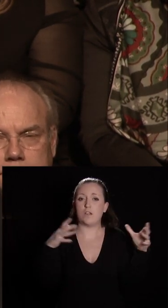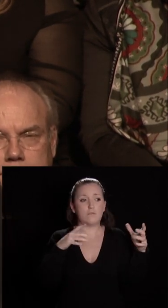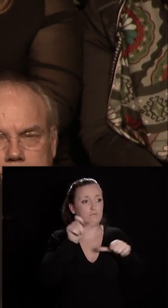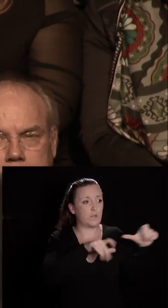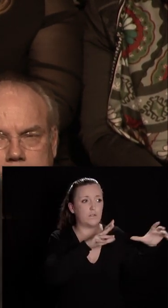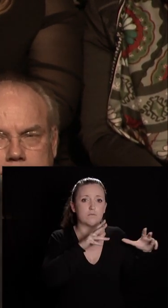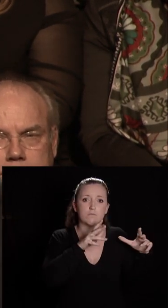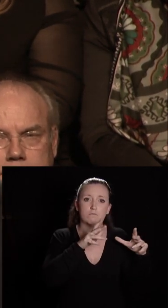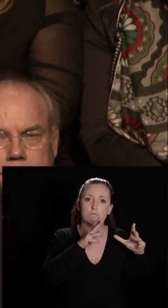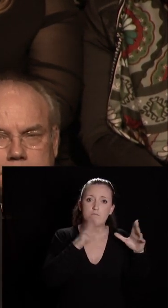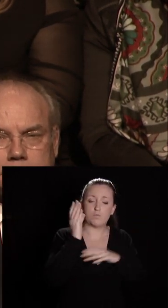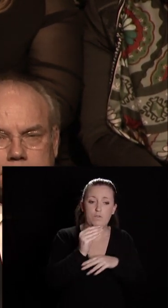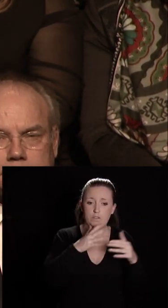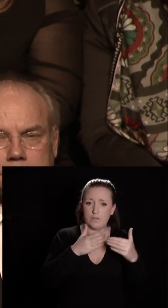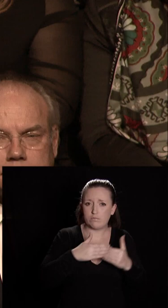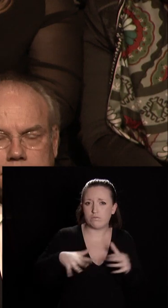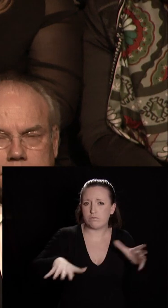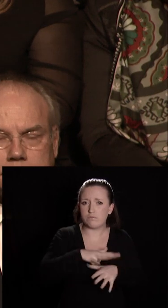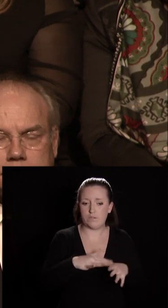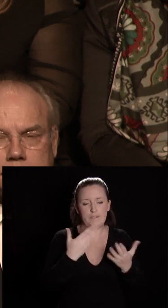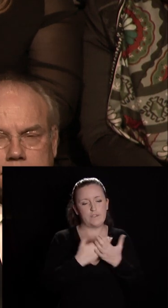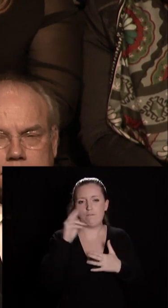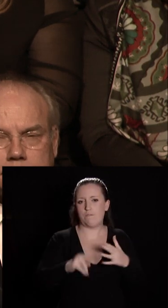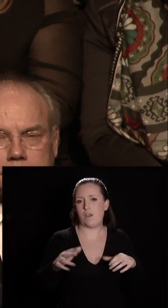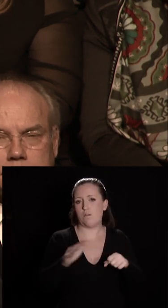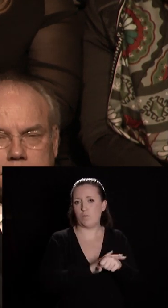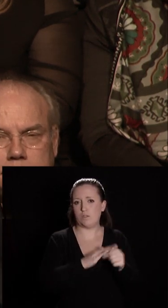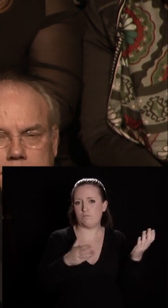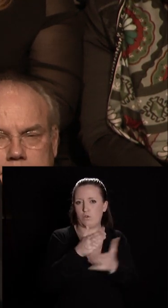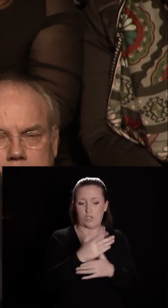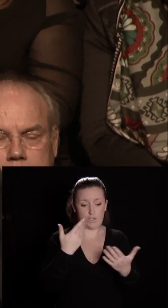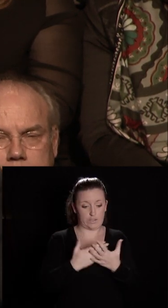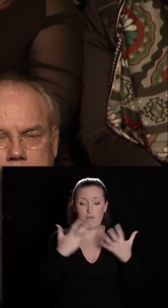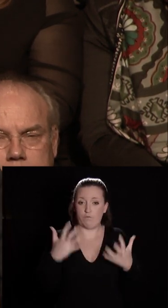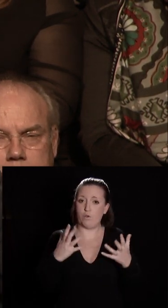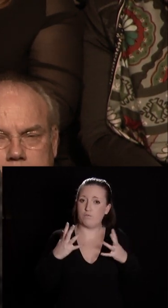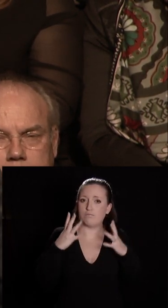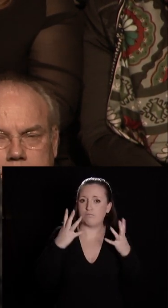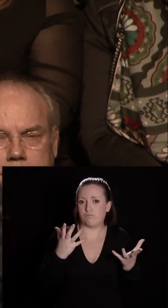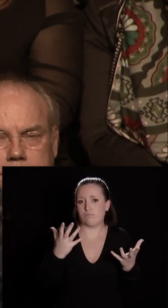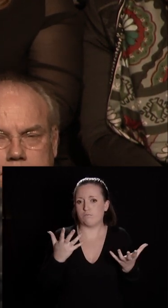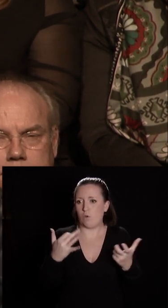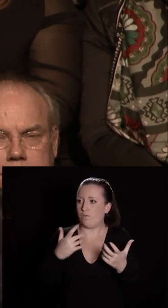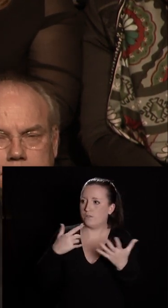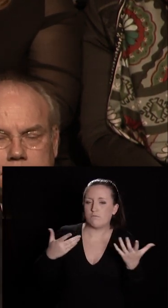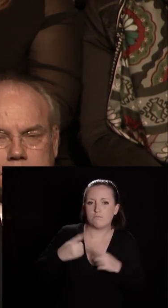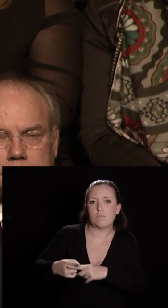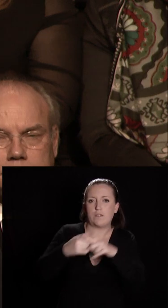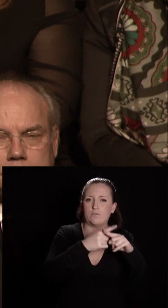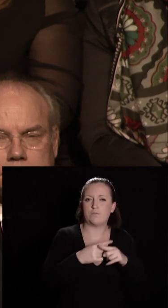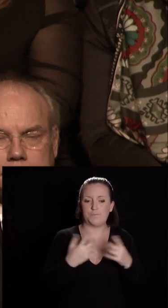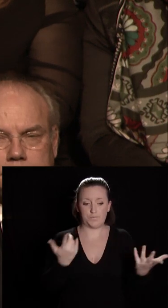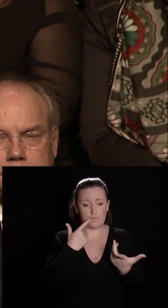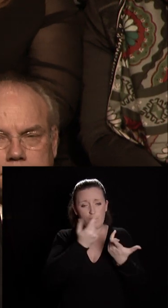c'est un projet politique et c'est celui que nous portons et nous voulons vous le faire partager. L'économie, l